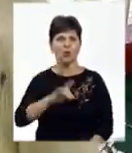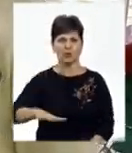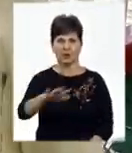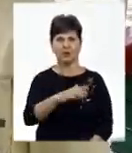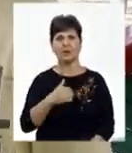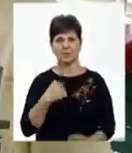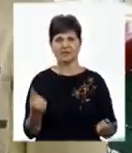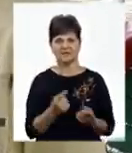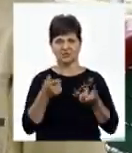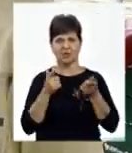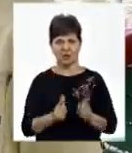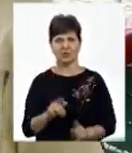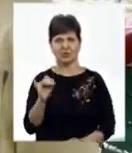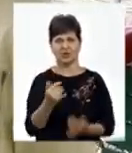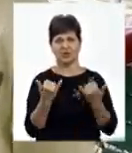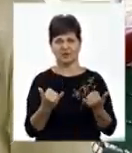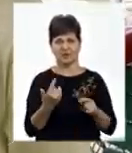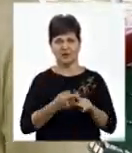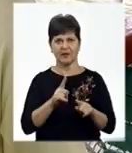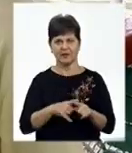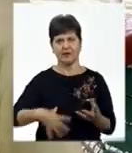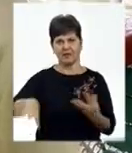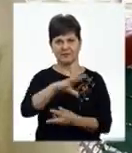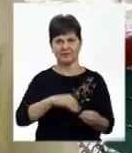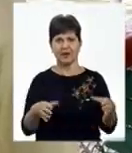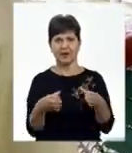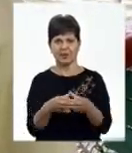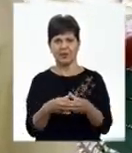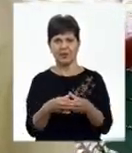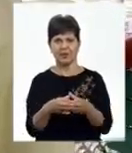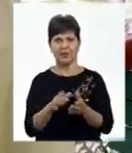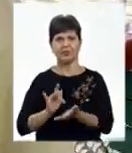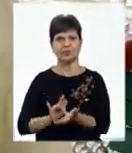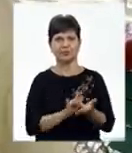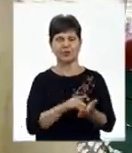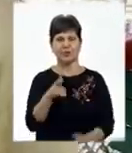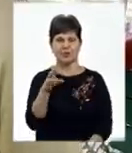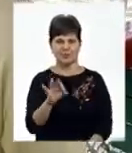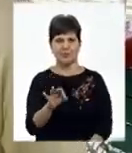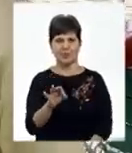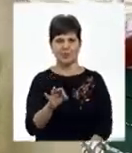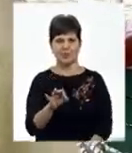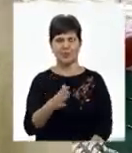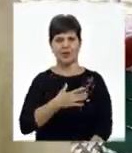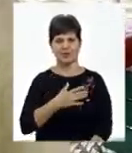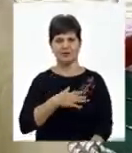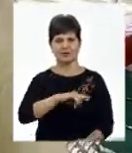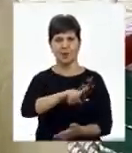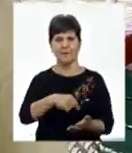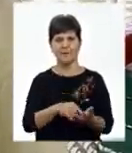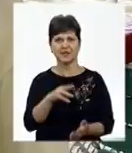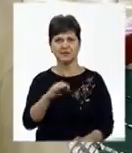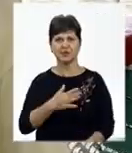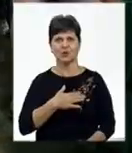звичайно, згодились і тепер ми з цією усією групою подорожуємо по нашому місту,